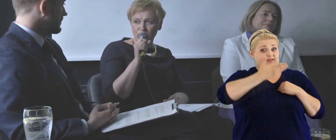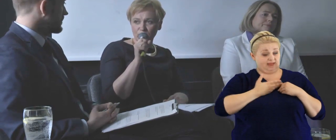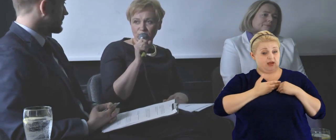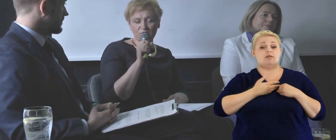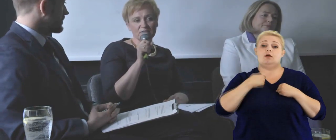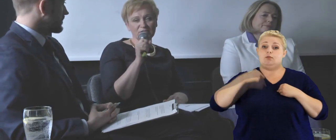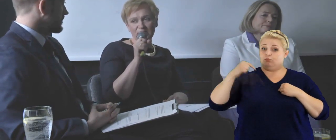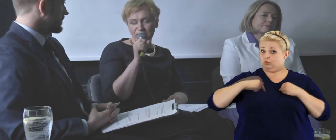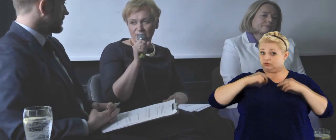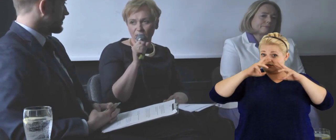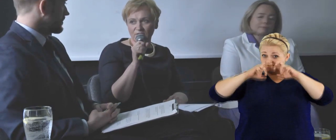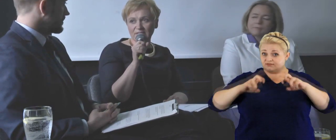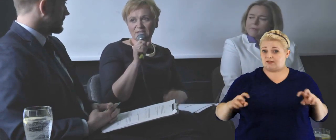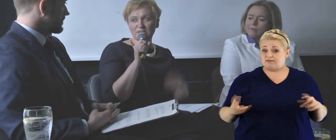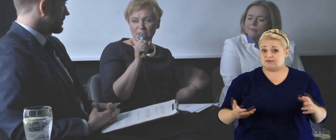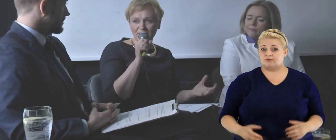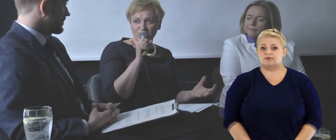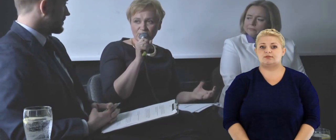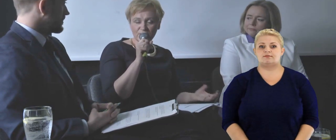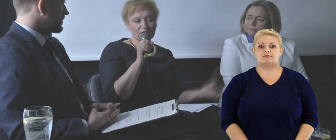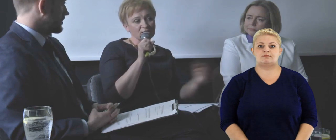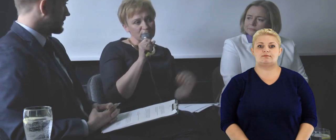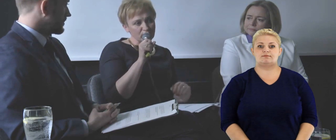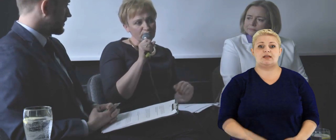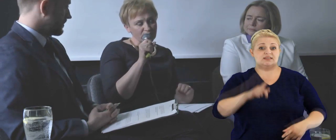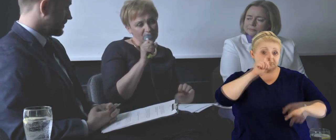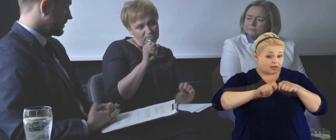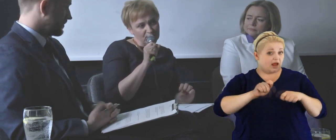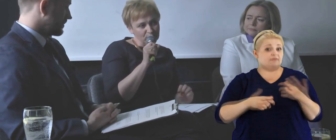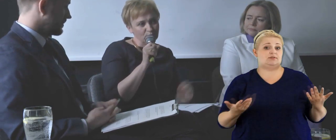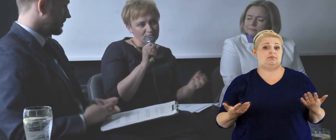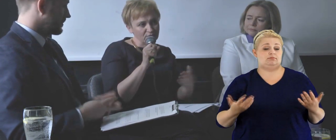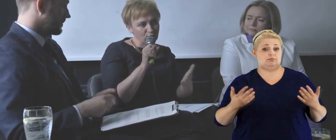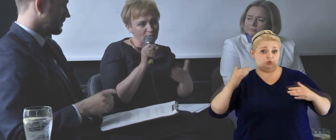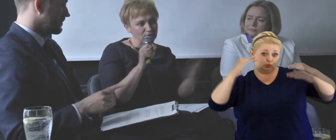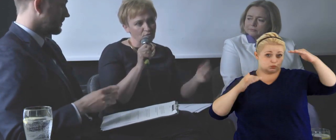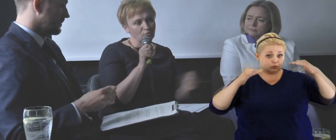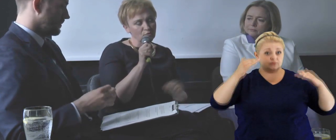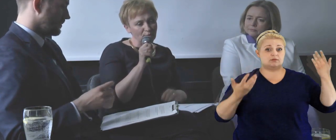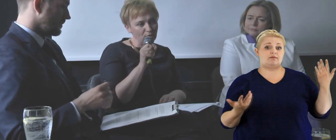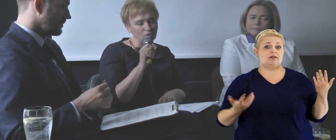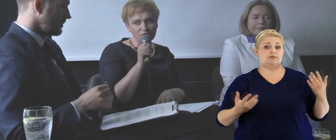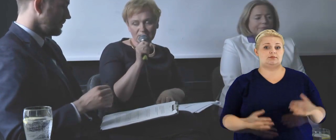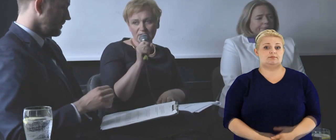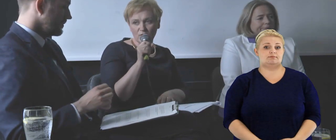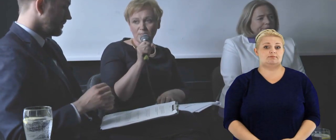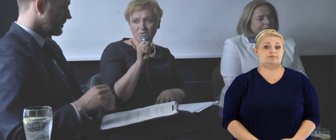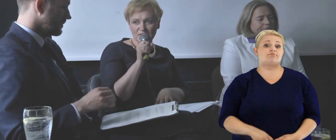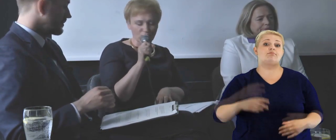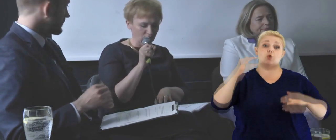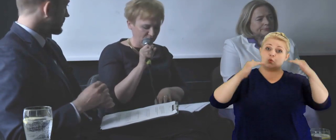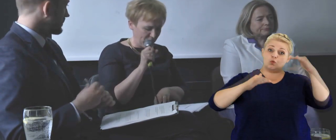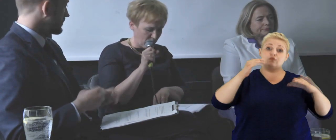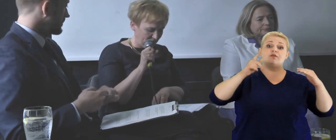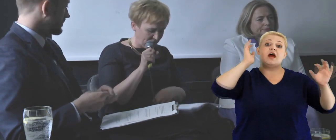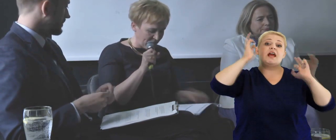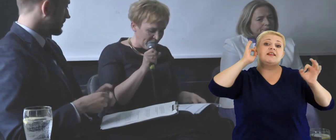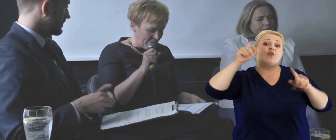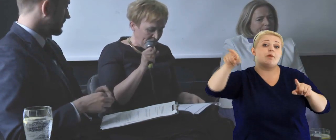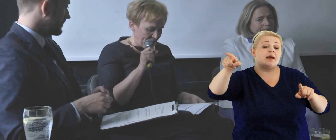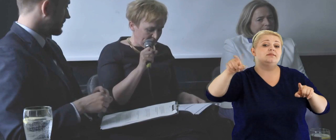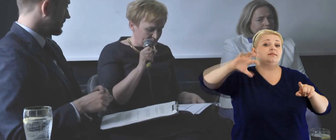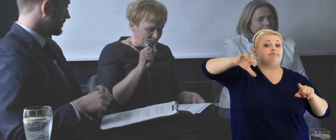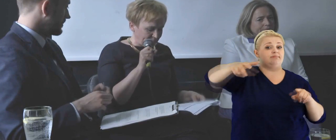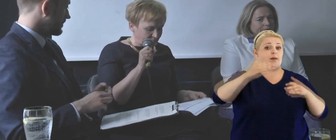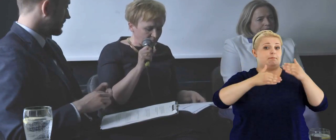od lobbystów zweryfikować, sprawdzić, czy zrównoważyć na przykład z informacją, która pochodzi z sektora pozarządowego, prawda.